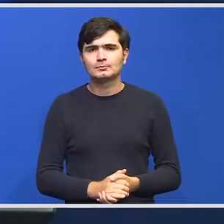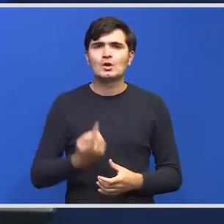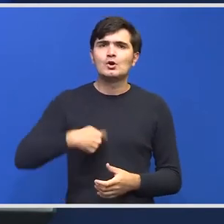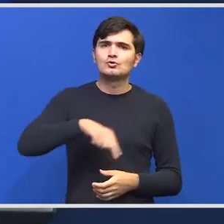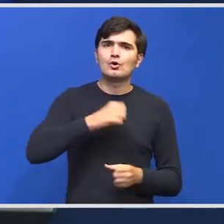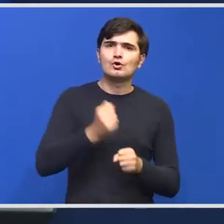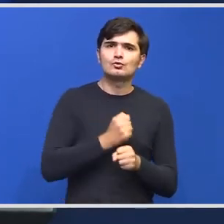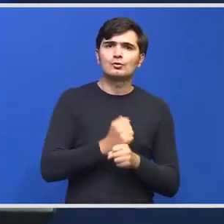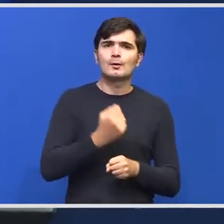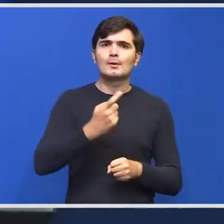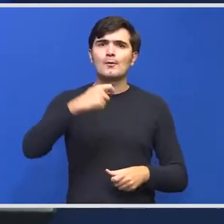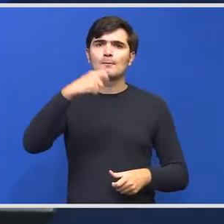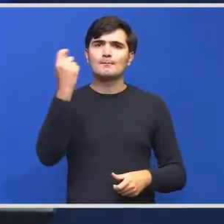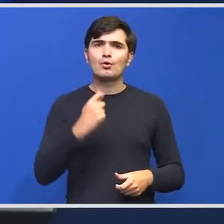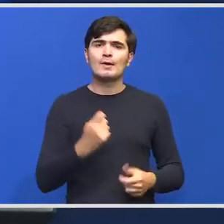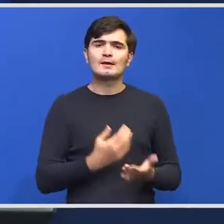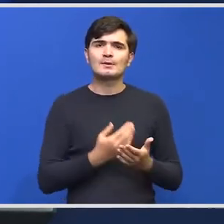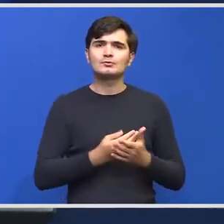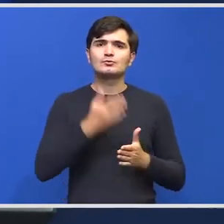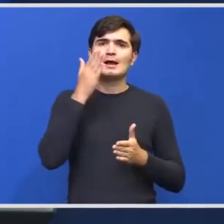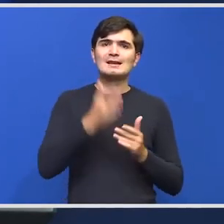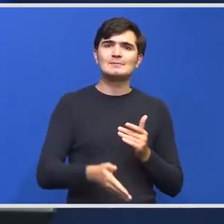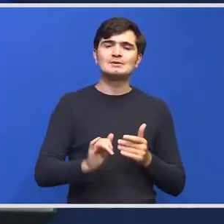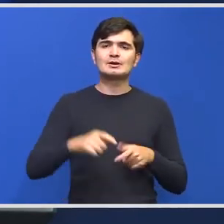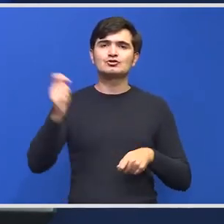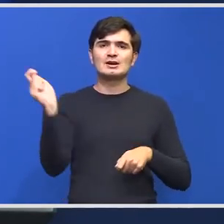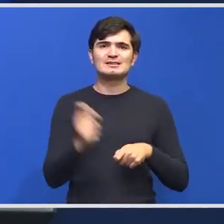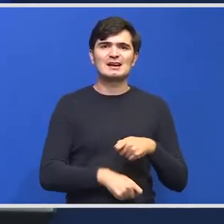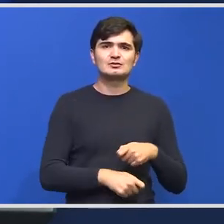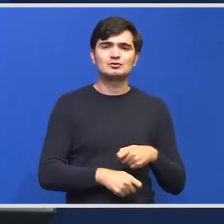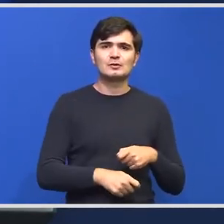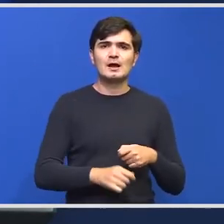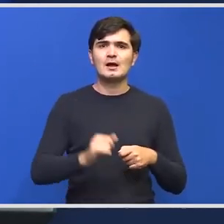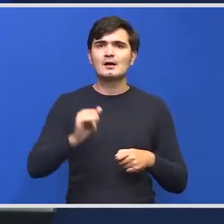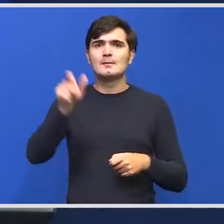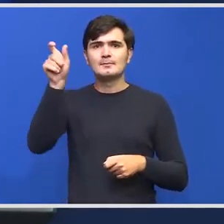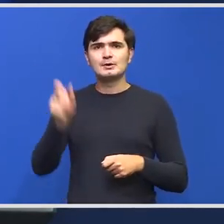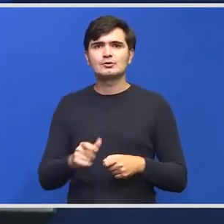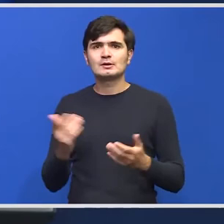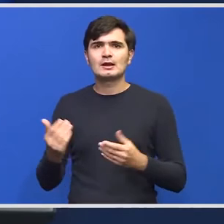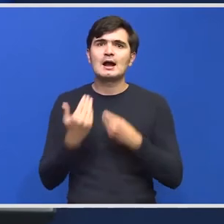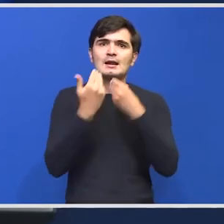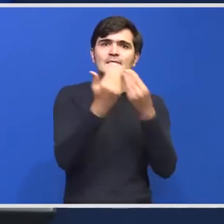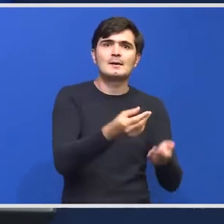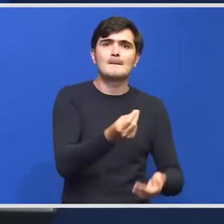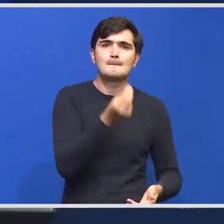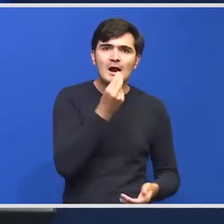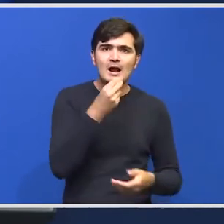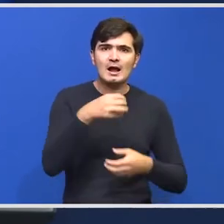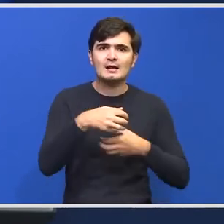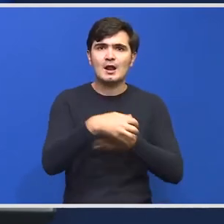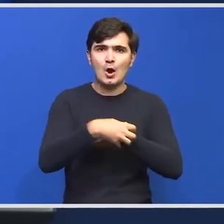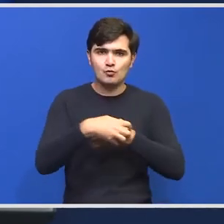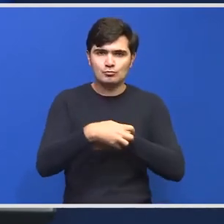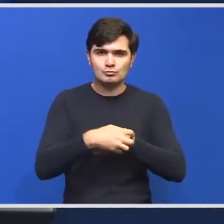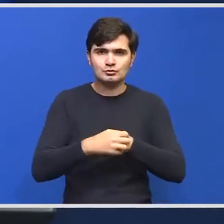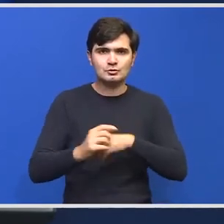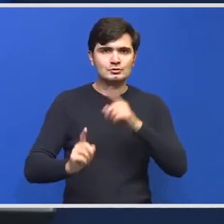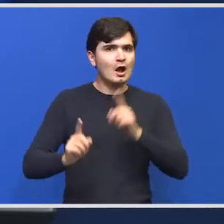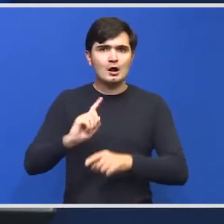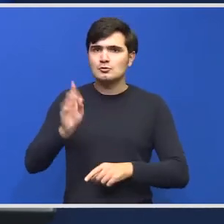lucrăm la un proiect de act normativ pentru limitarea și sancționarea drastică a hrănirii exemplarelor de urs de către persoane